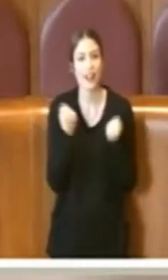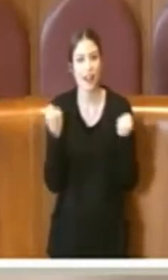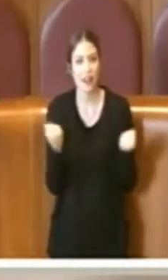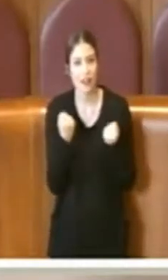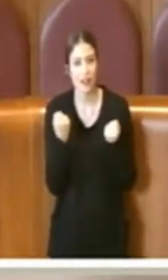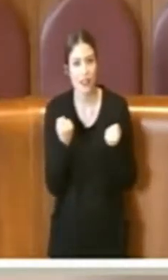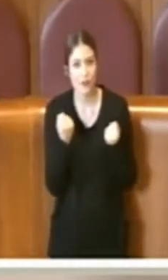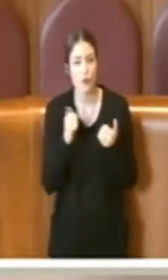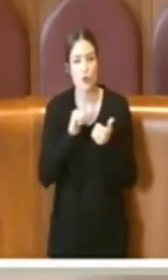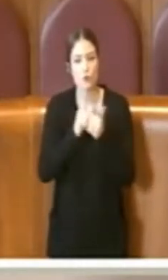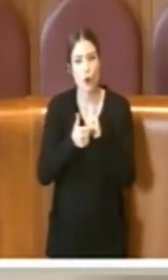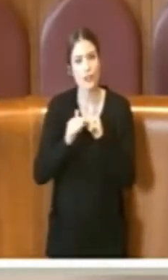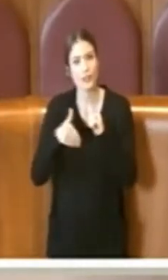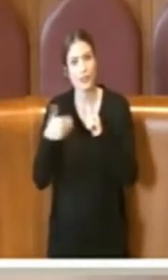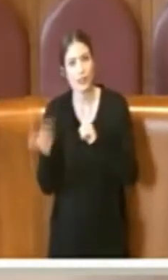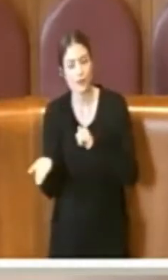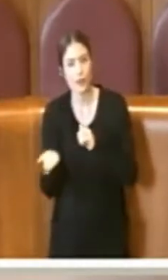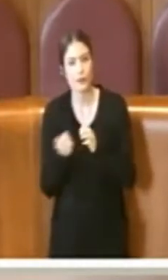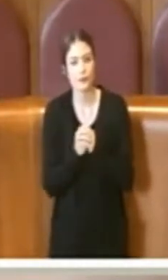extrasportive.